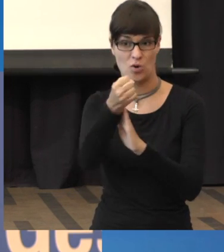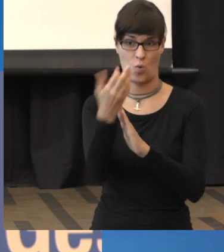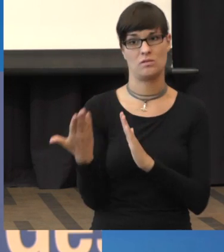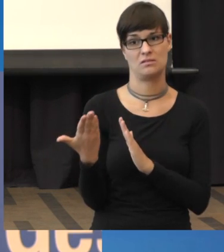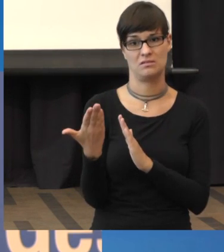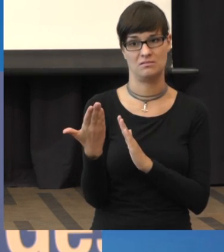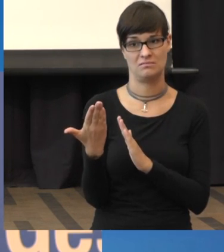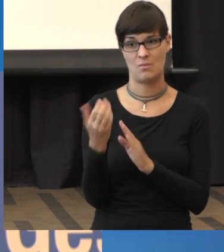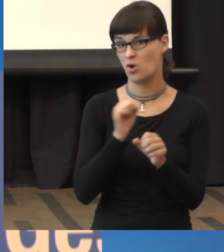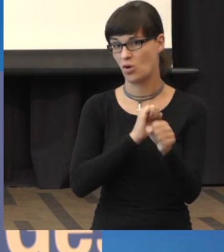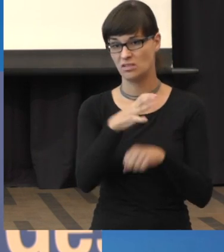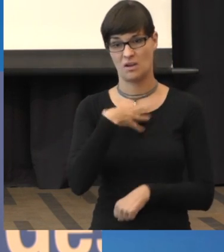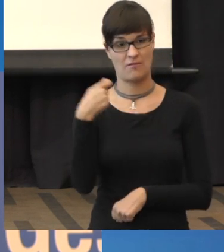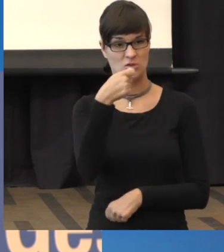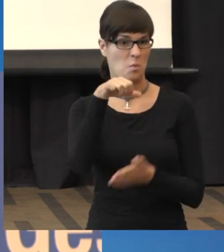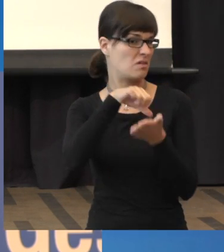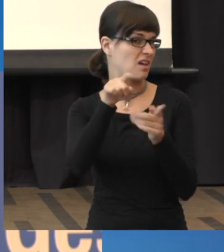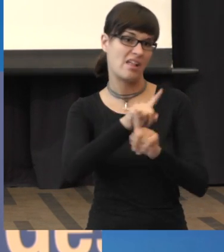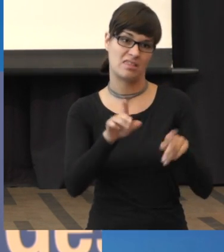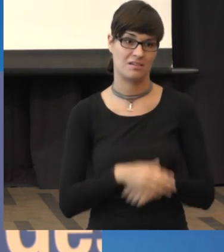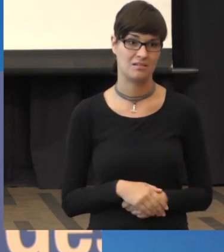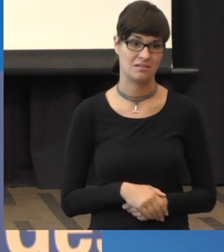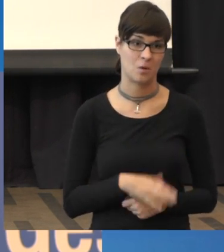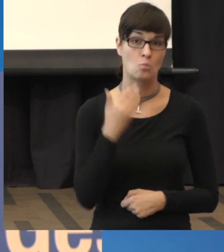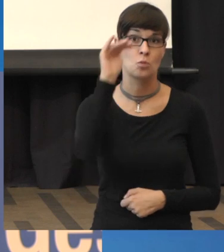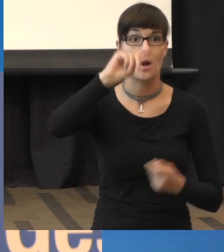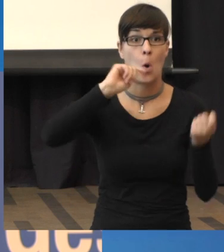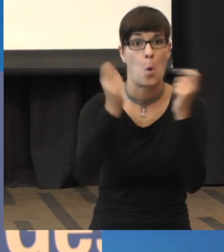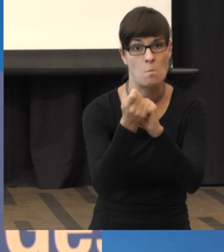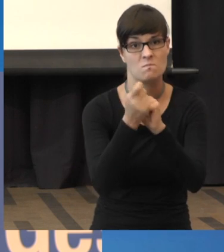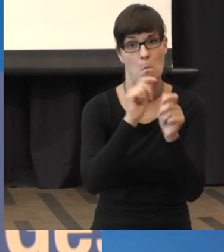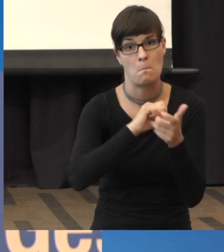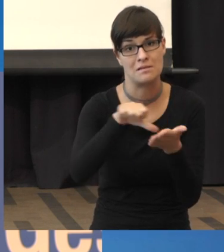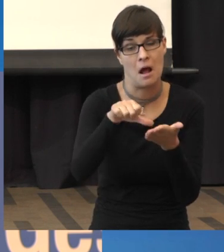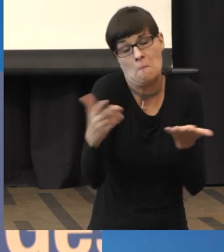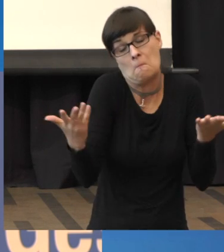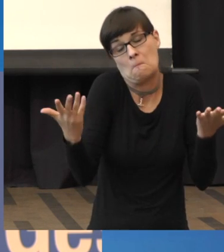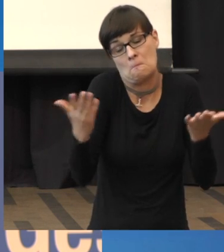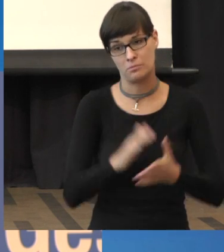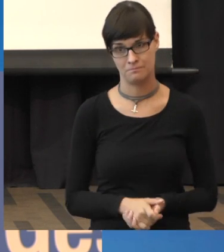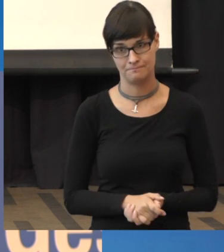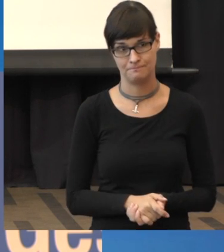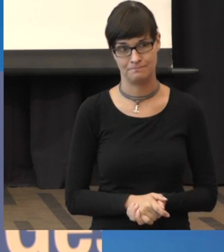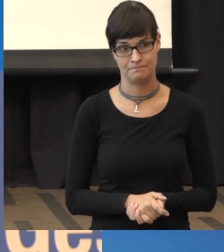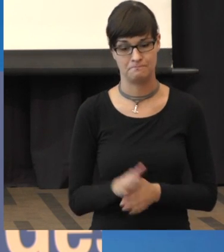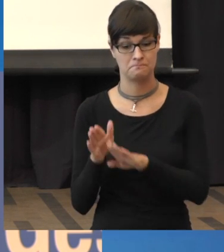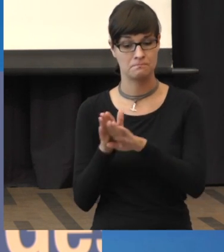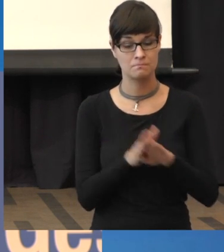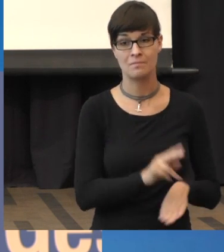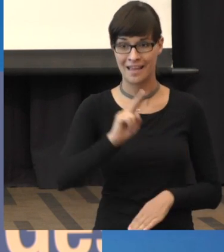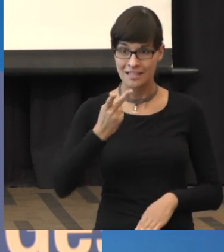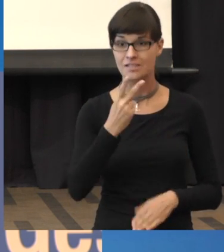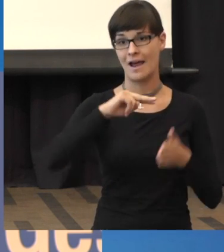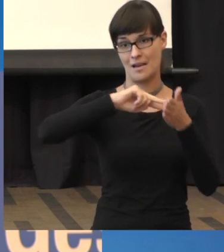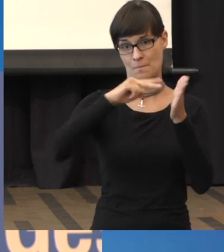Ob sich das ändert, weiß ich nicht. Eine zweite Methode, mit der man auch untersuchen kann und auch untersuchen muss,